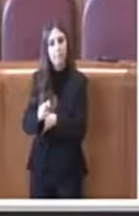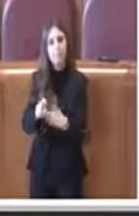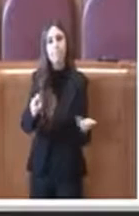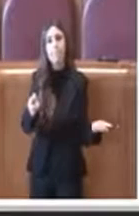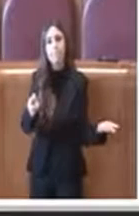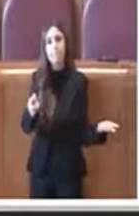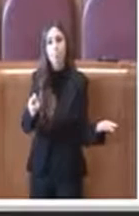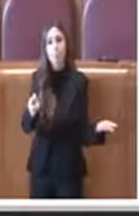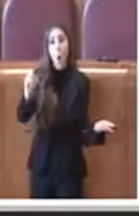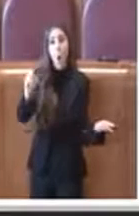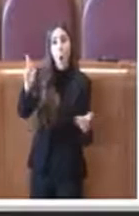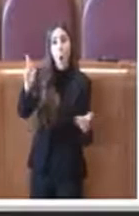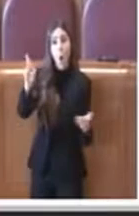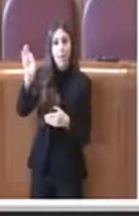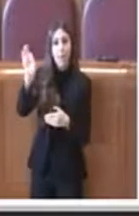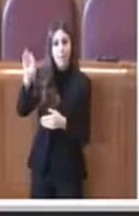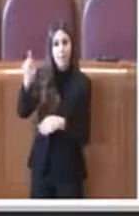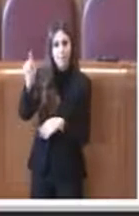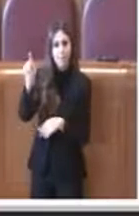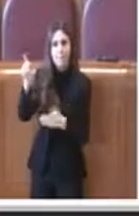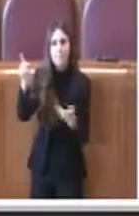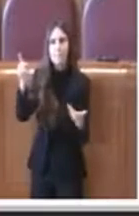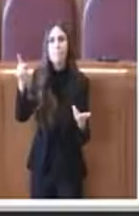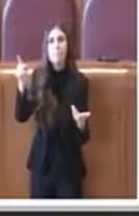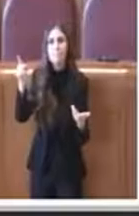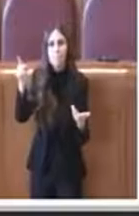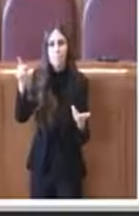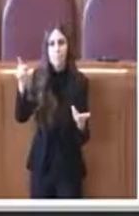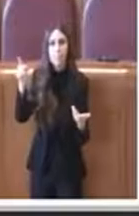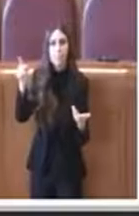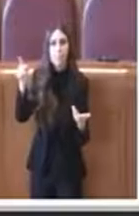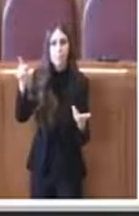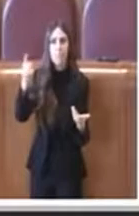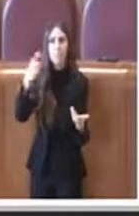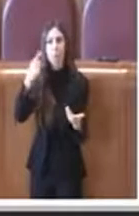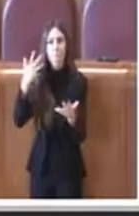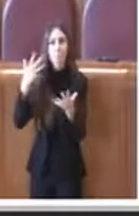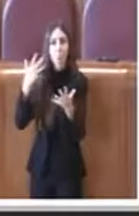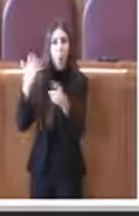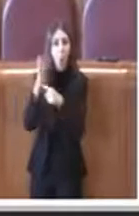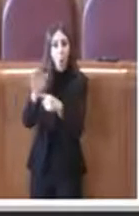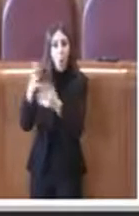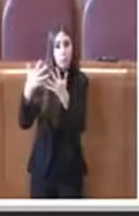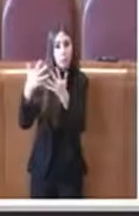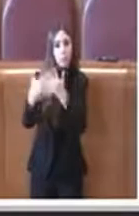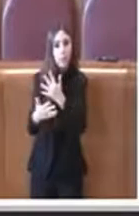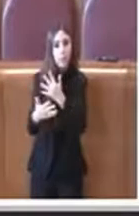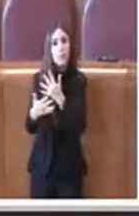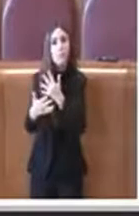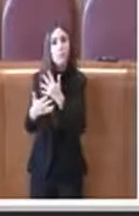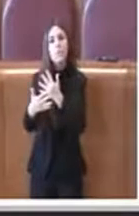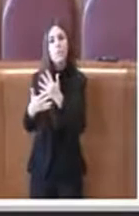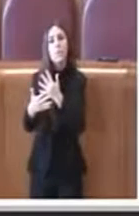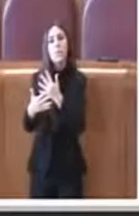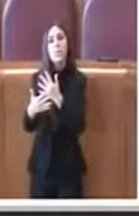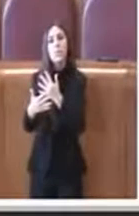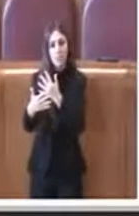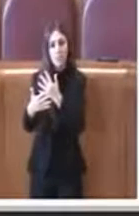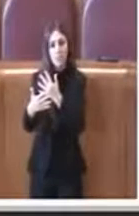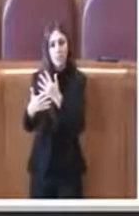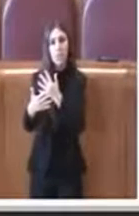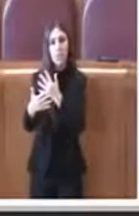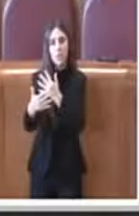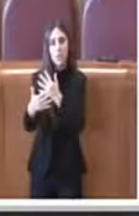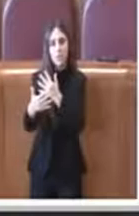l'oref tra l'altro ci fa un rilievo anche relativamente alle partite